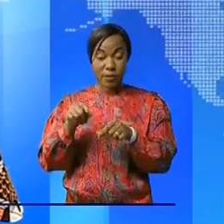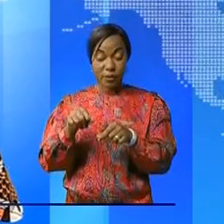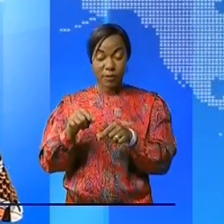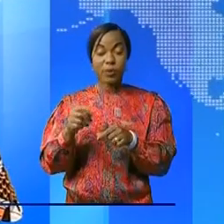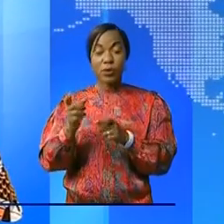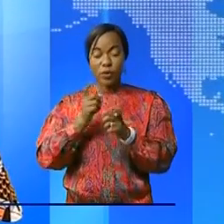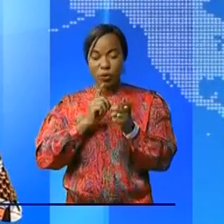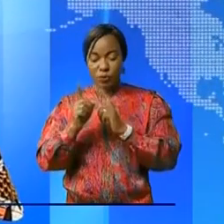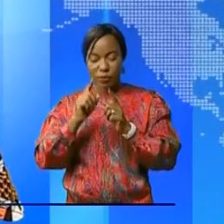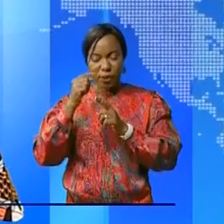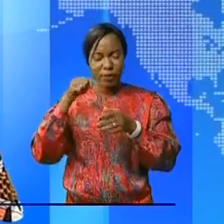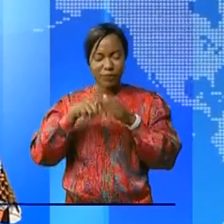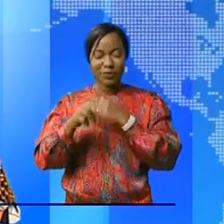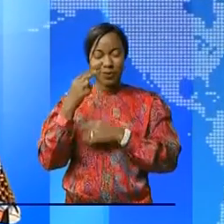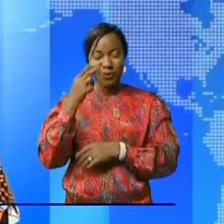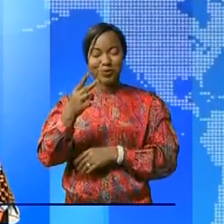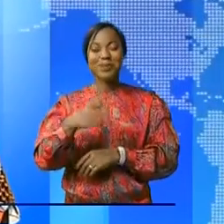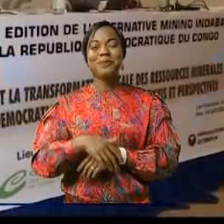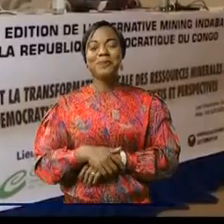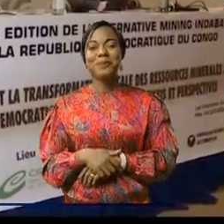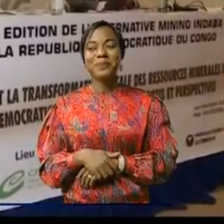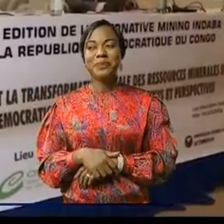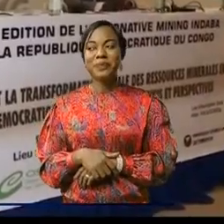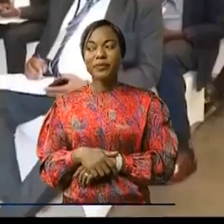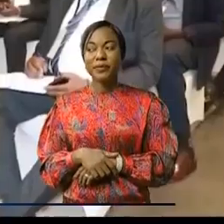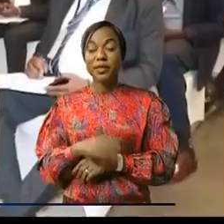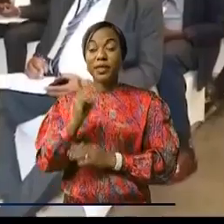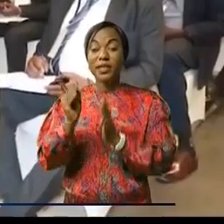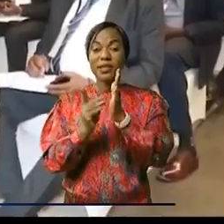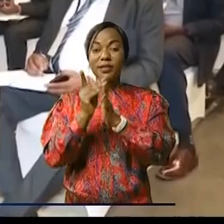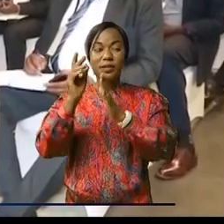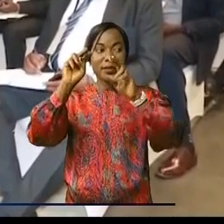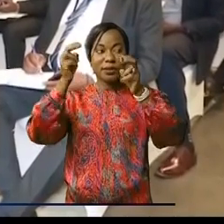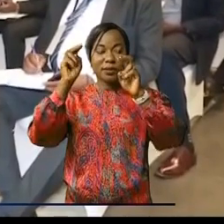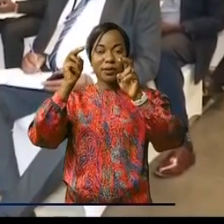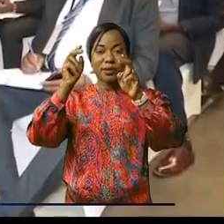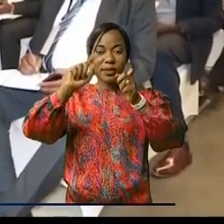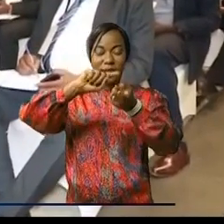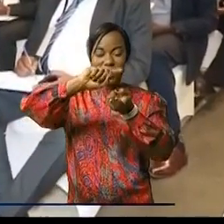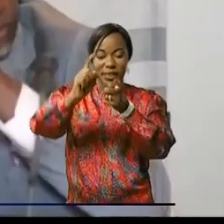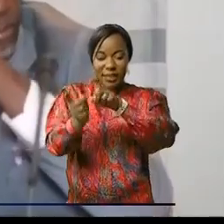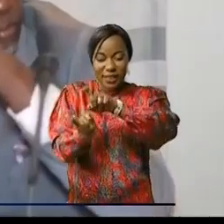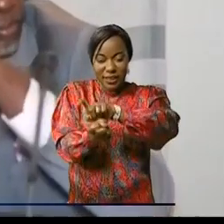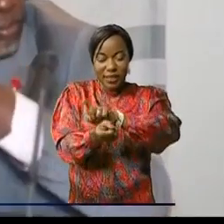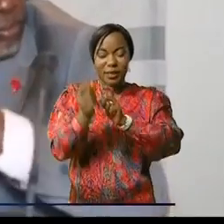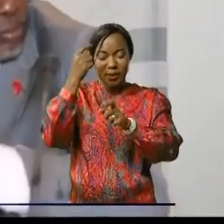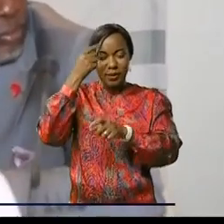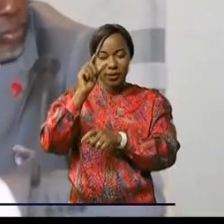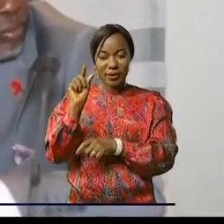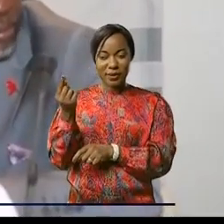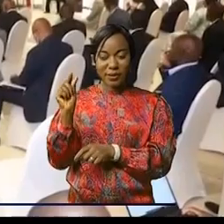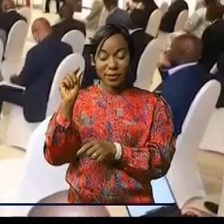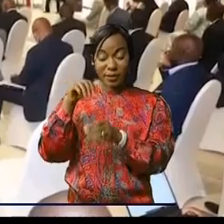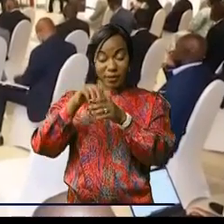Eric Kabamba pour le commentaire. Développons le thème, la place de la transformation des substances minérales dans la politique